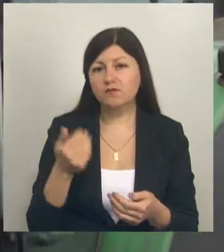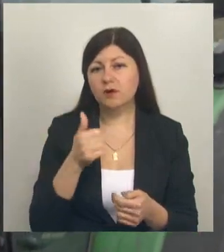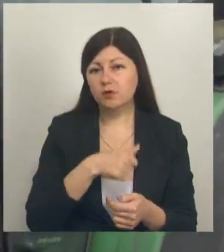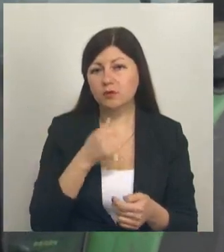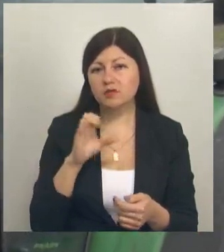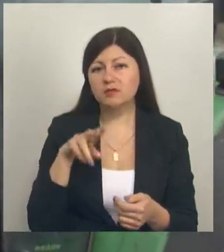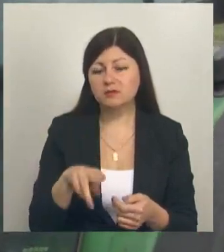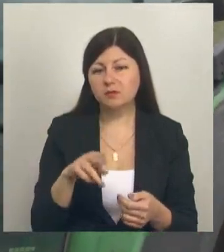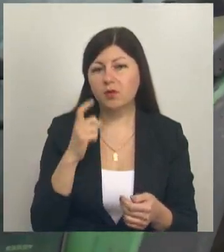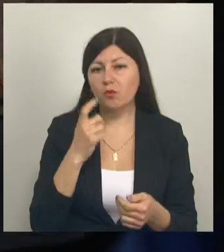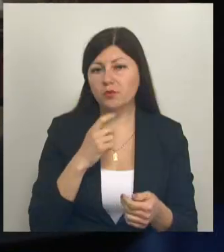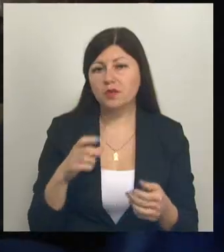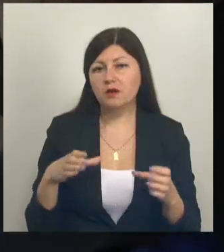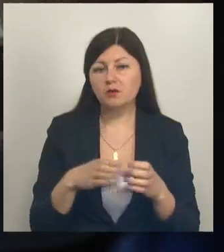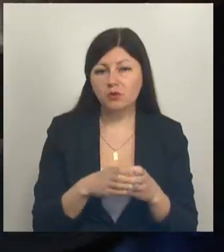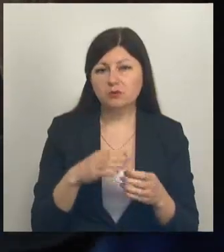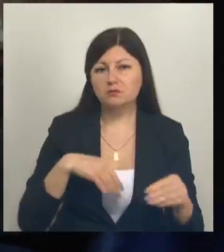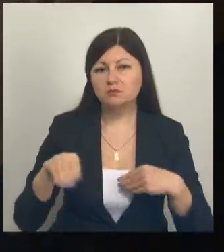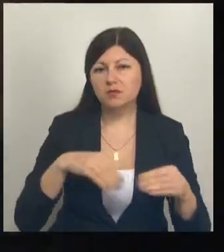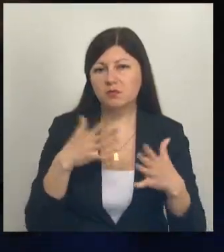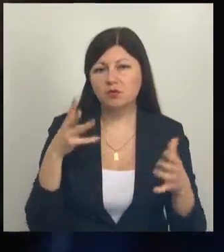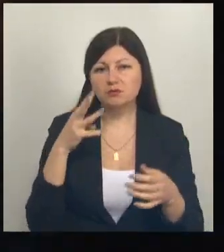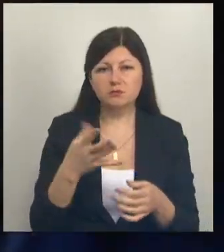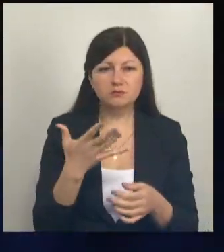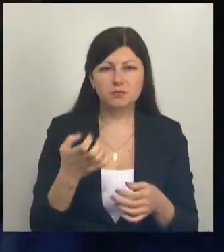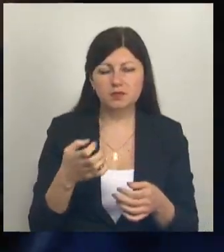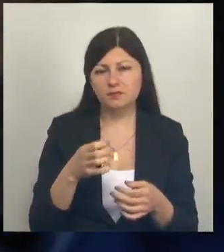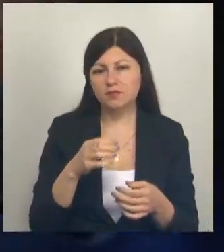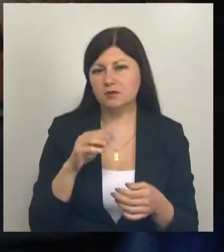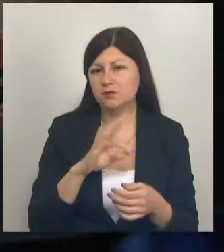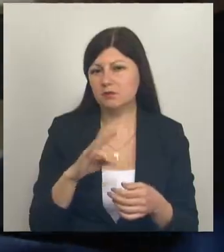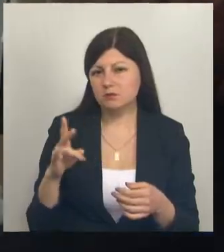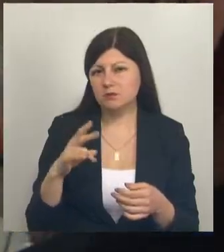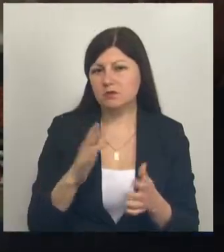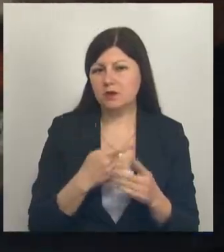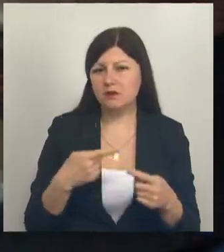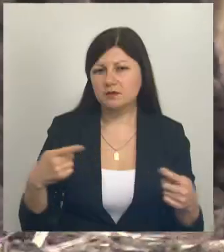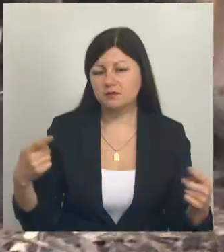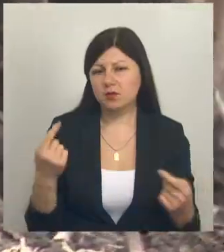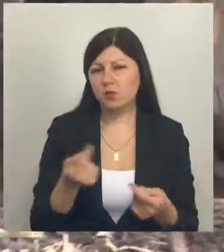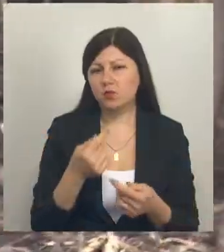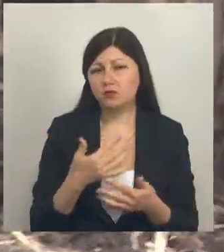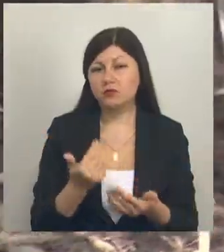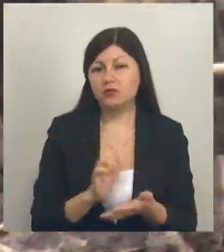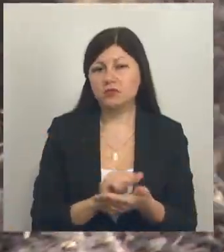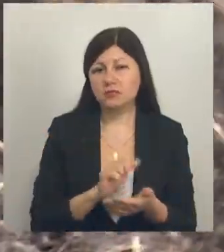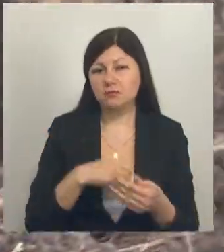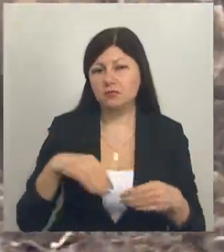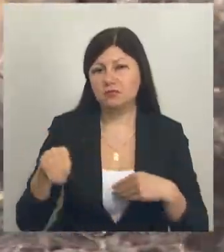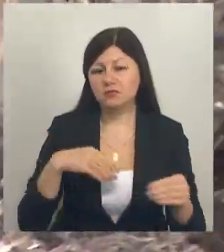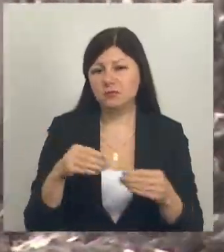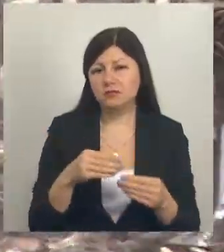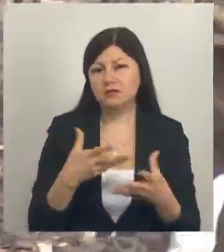«Губкинагрохолдинг» засеял более трёх с половиной тысяч гектаров озимых культур. Сейчас сельхозпроизводители заняты посевом яровой